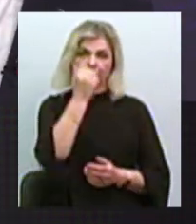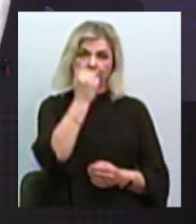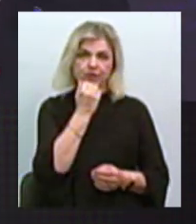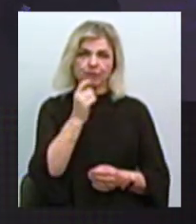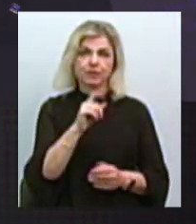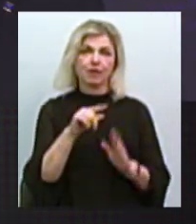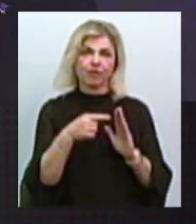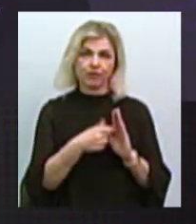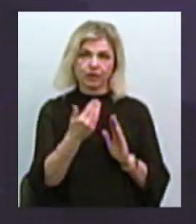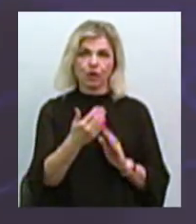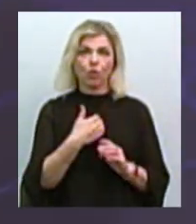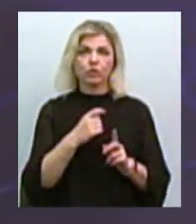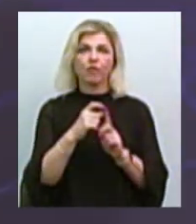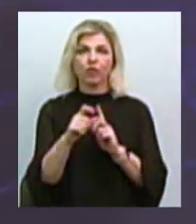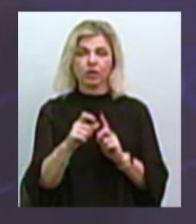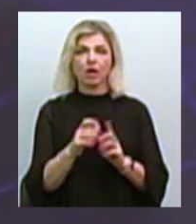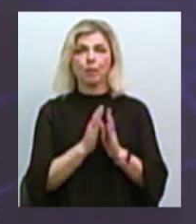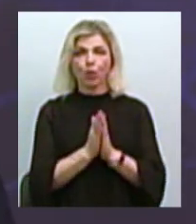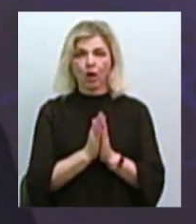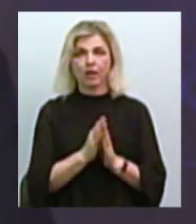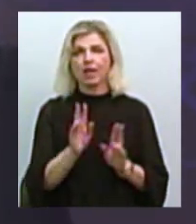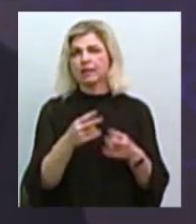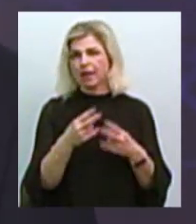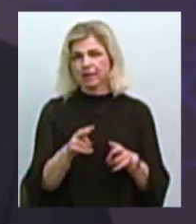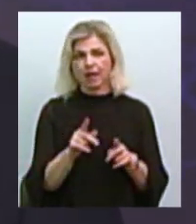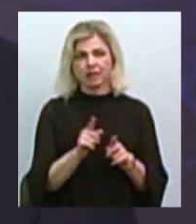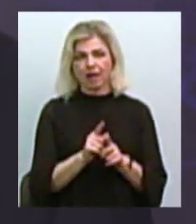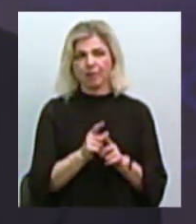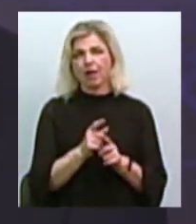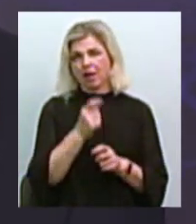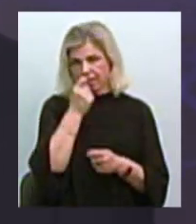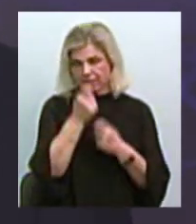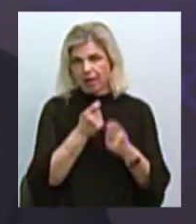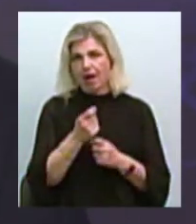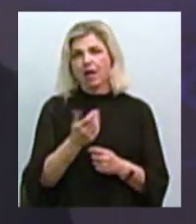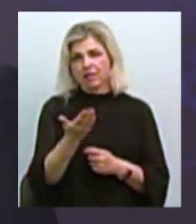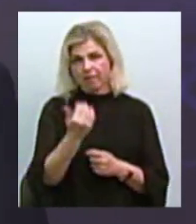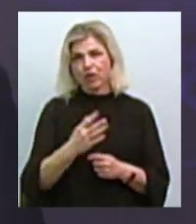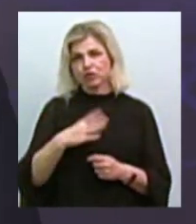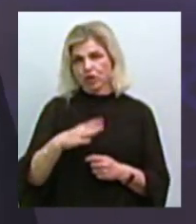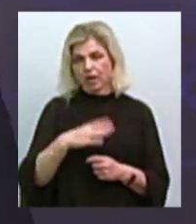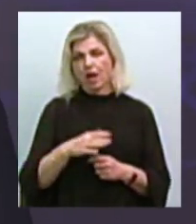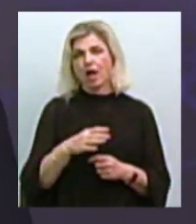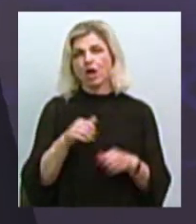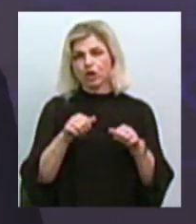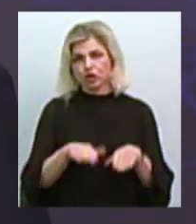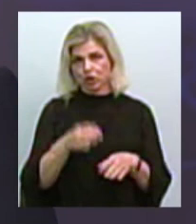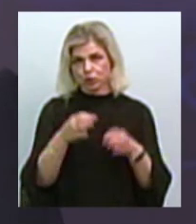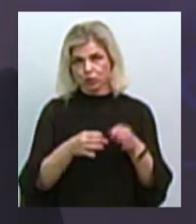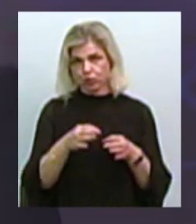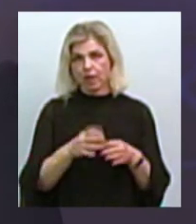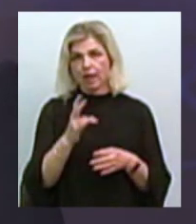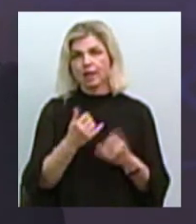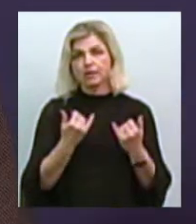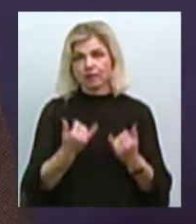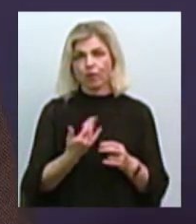висловити прохання, не провокуйте, будь ласка, давайте дочекаємось рішення суду. На сьогодні та людина, про яку йде мова, вона сьогодні